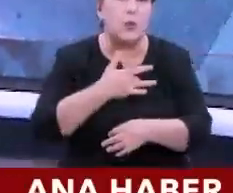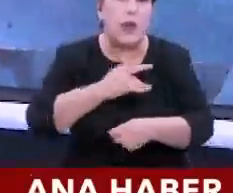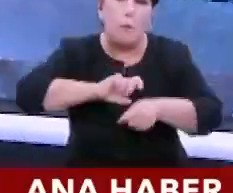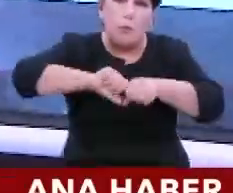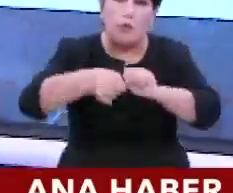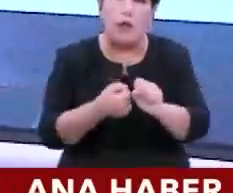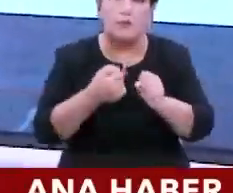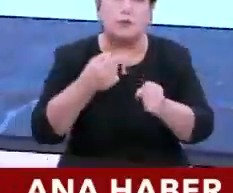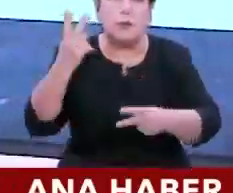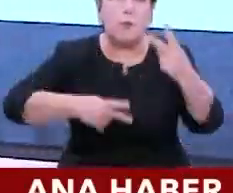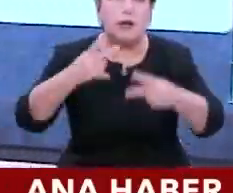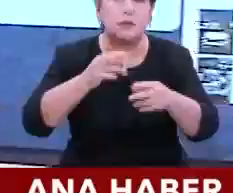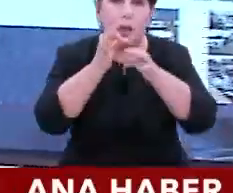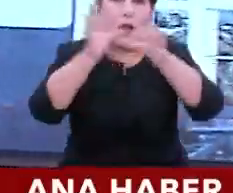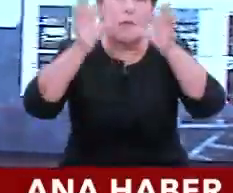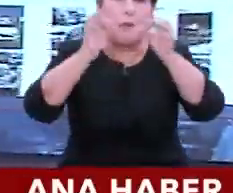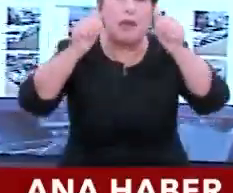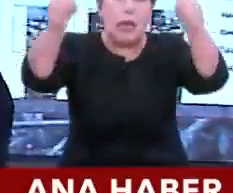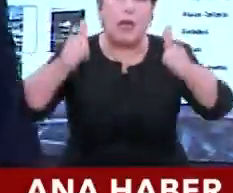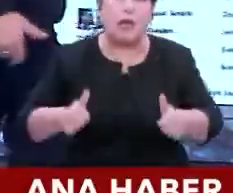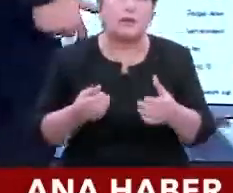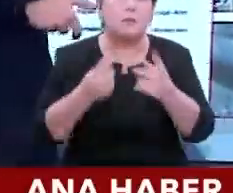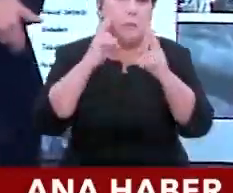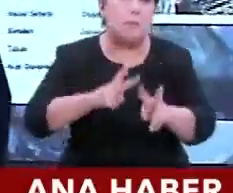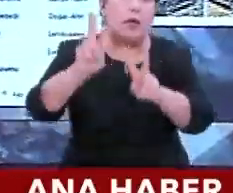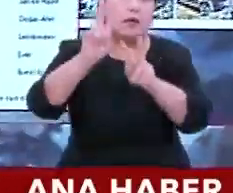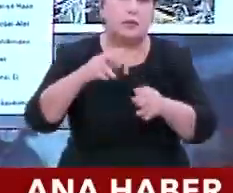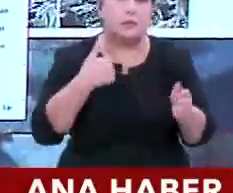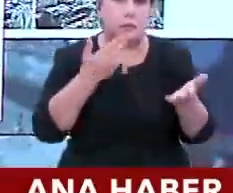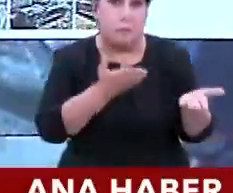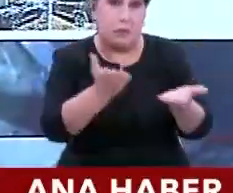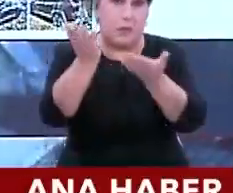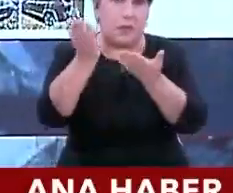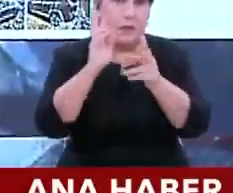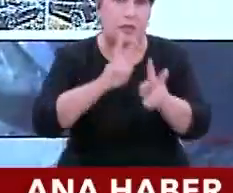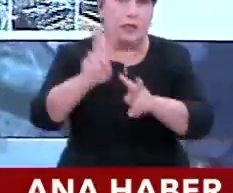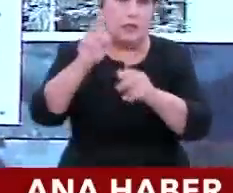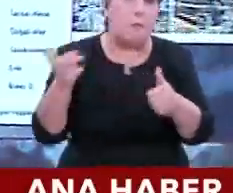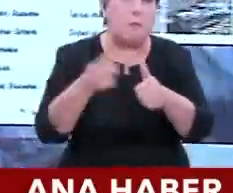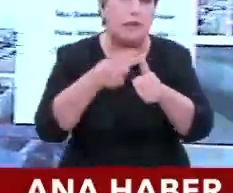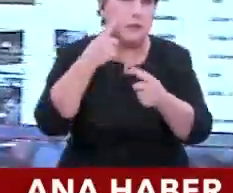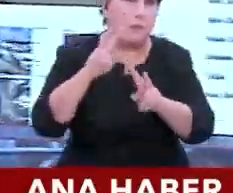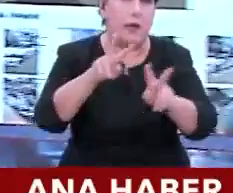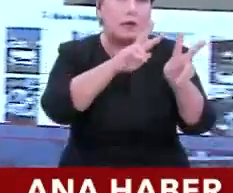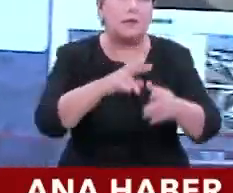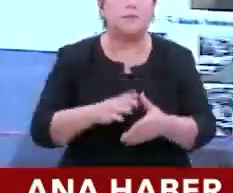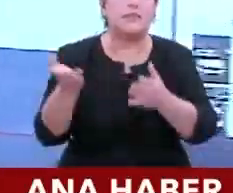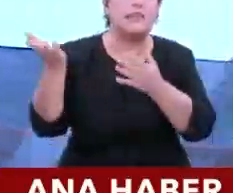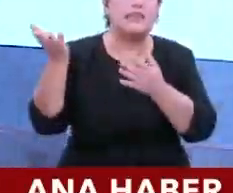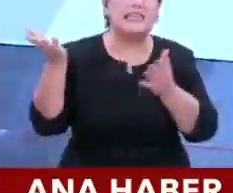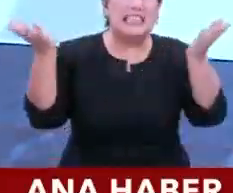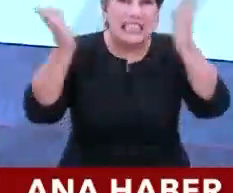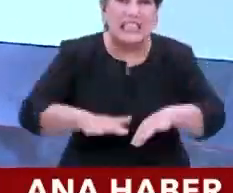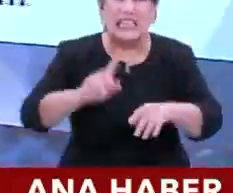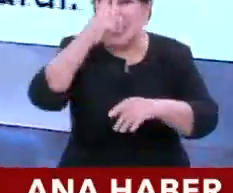burkan bazı ilanlar göstereceğim size. Buraya kadar geleceğiz ama önce bir başa gideceğiz. Şimdi yıkılan sadece binalar